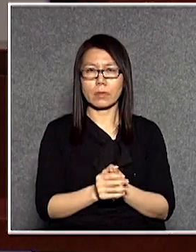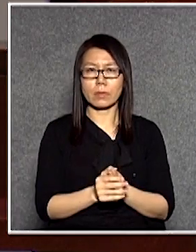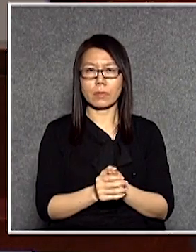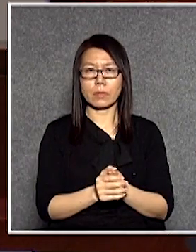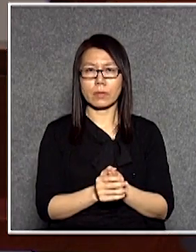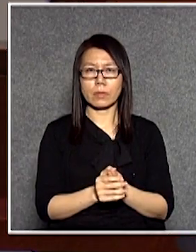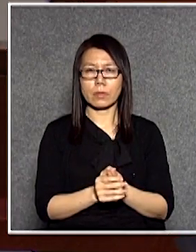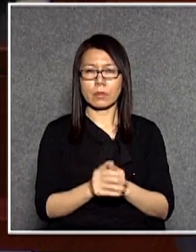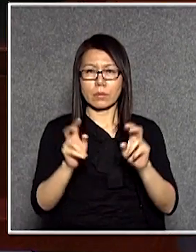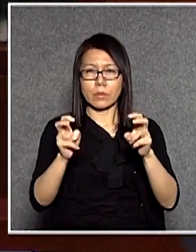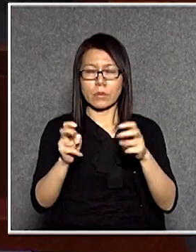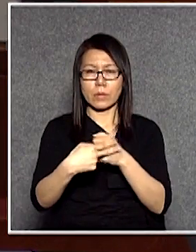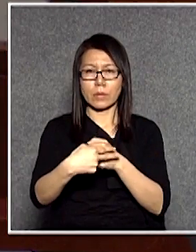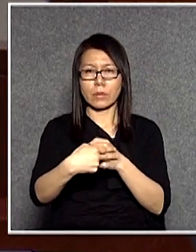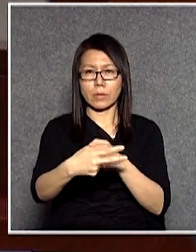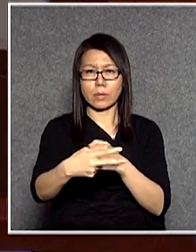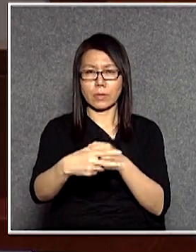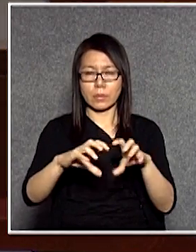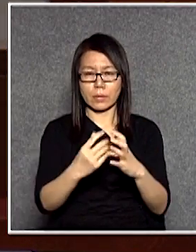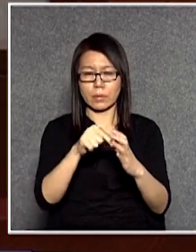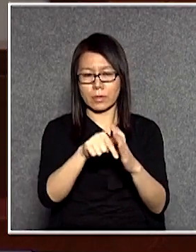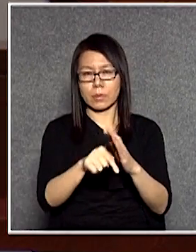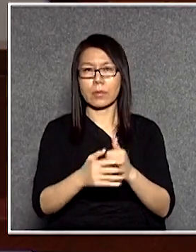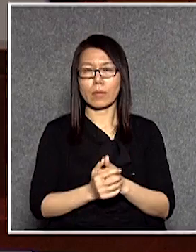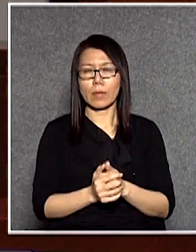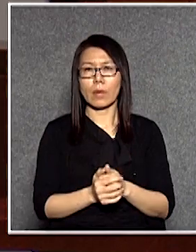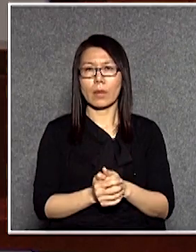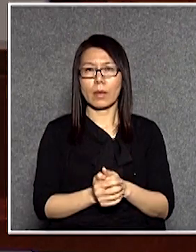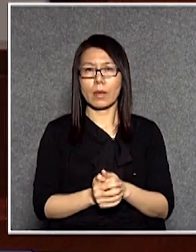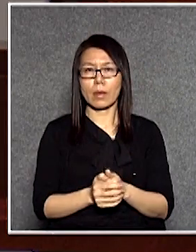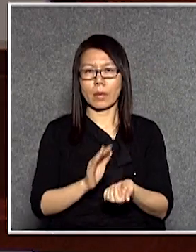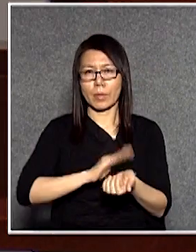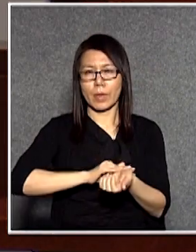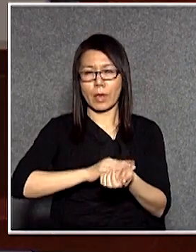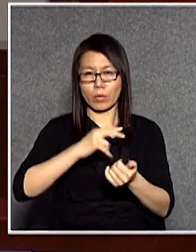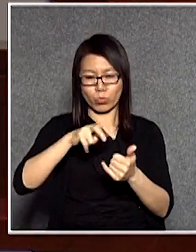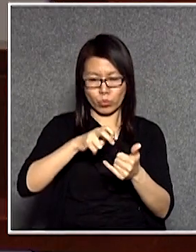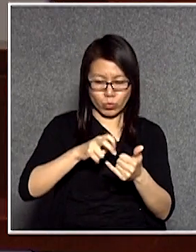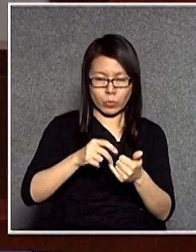江嶺兒另外就是醫療護理等等